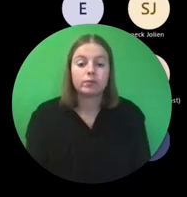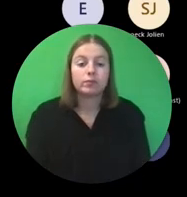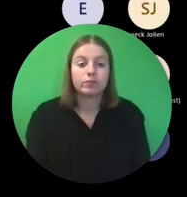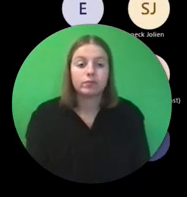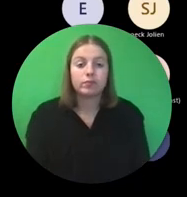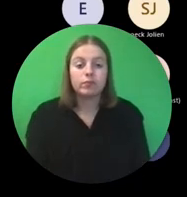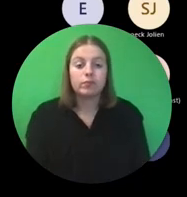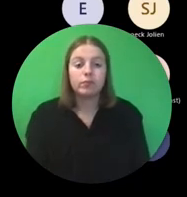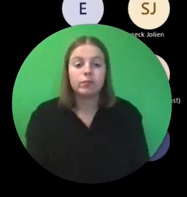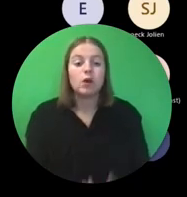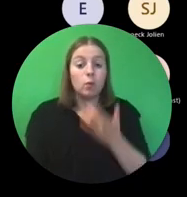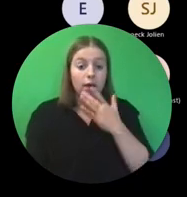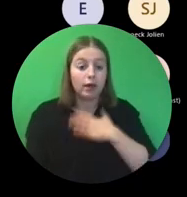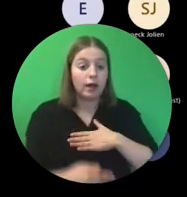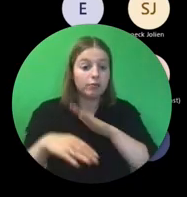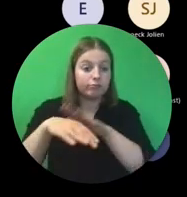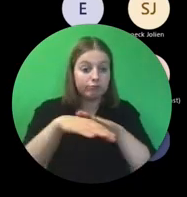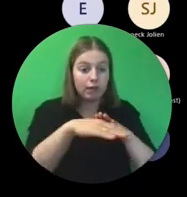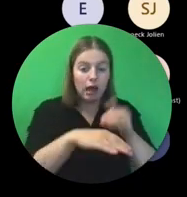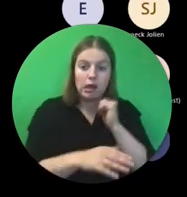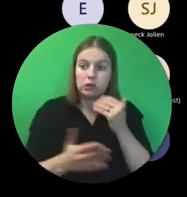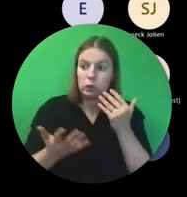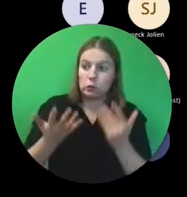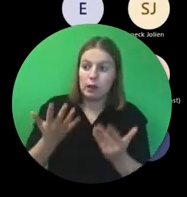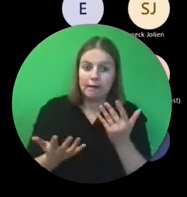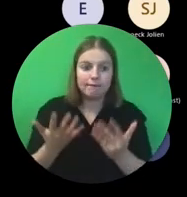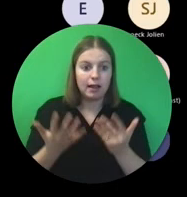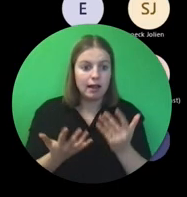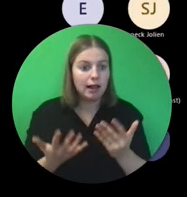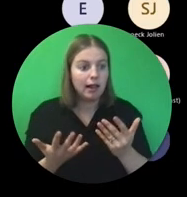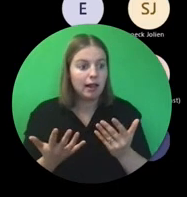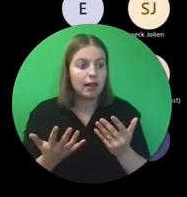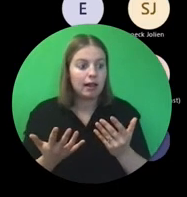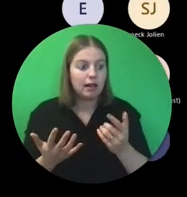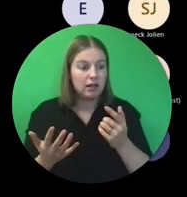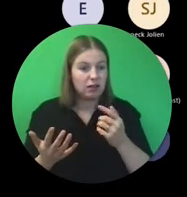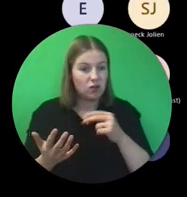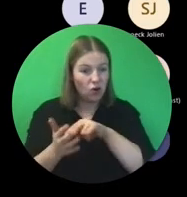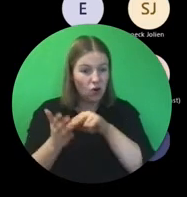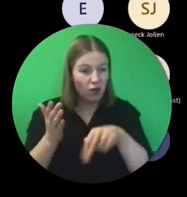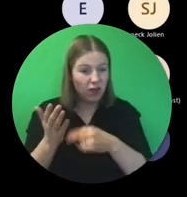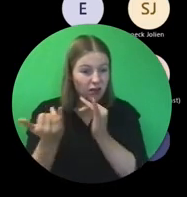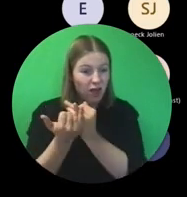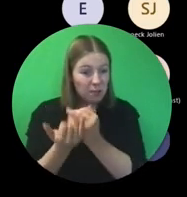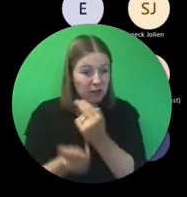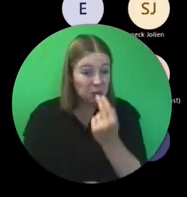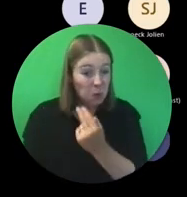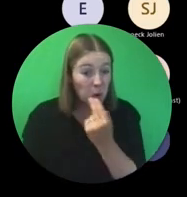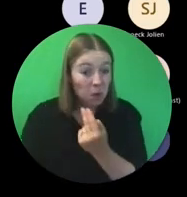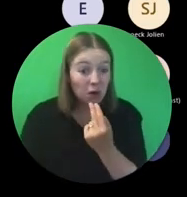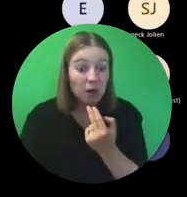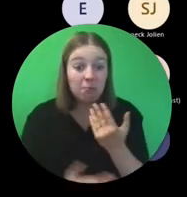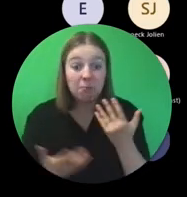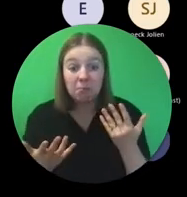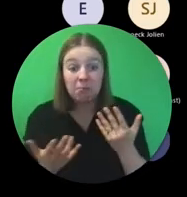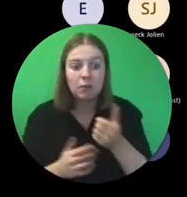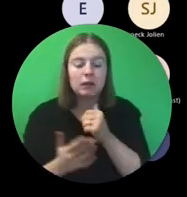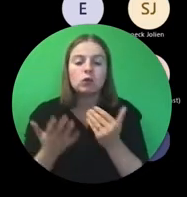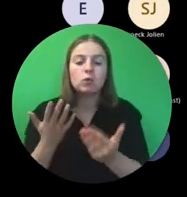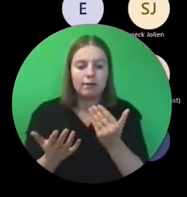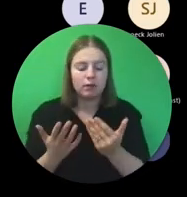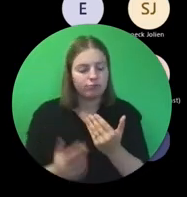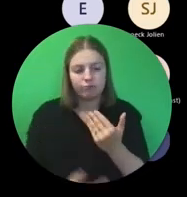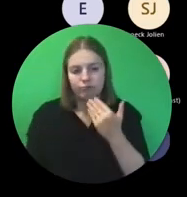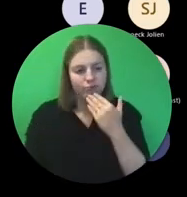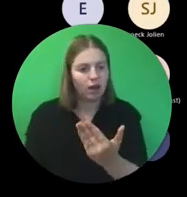Wat ik alvast wil meegeven, twijfel je daaraan of je wel een echte contractwijziging gaat moeten vragen, of aan nodig hebben, twijfel je daaraan, dan